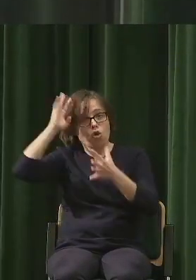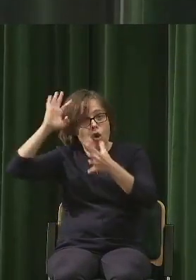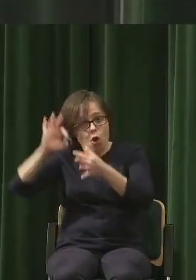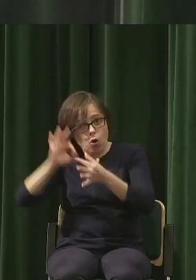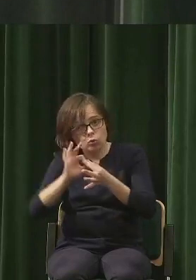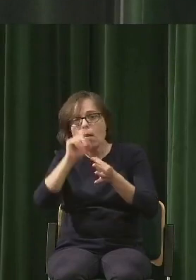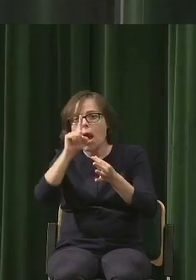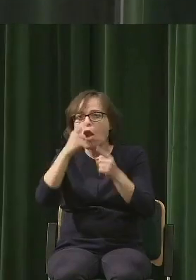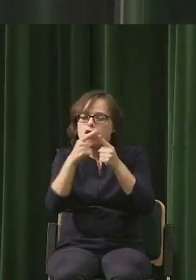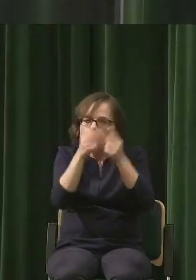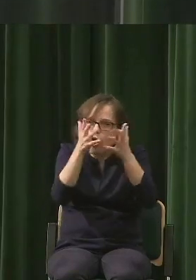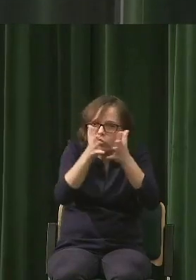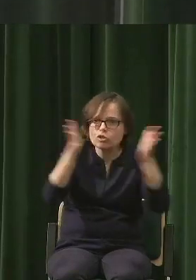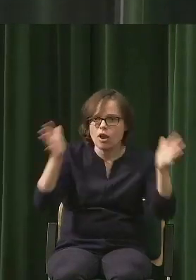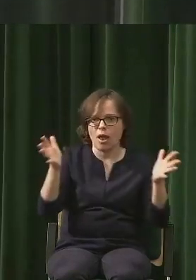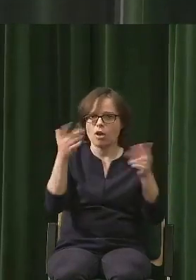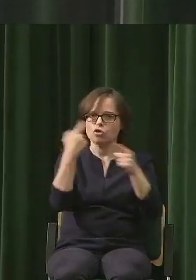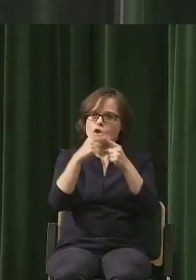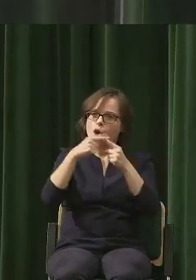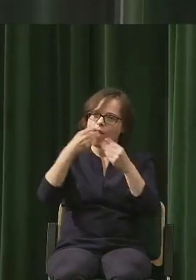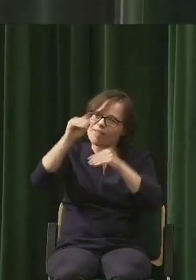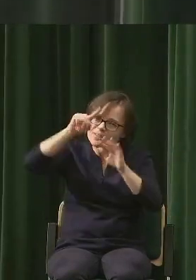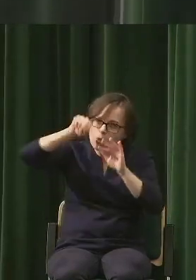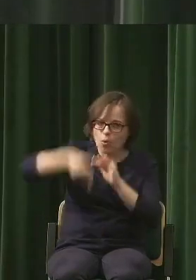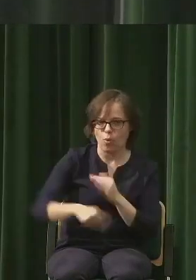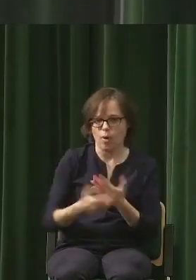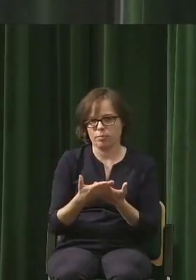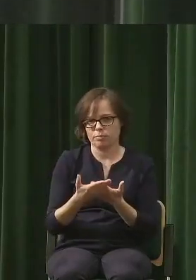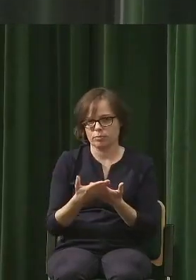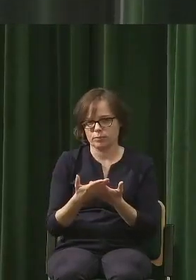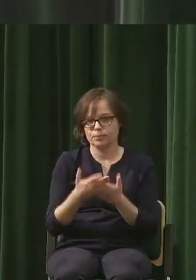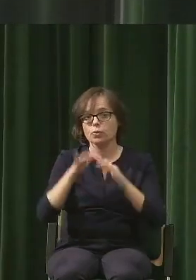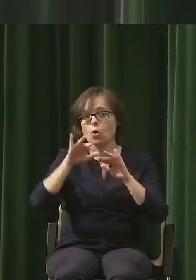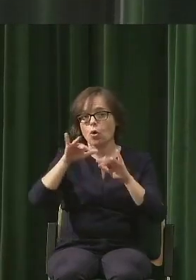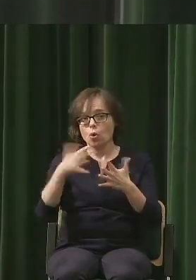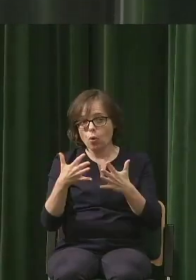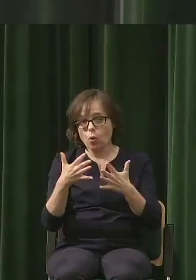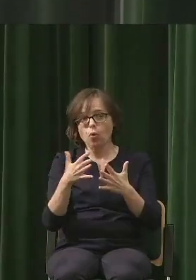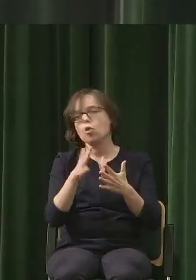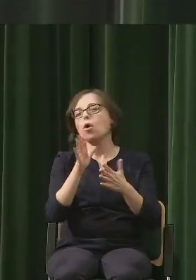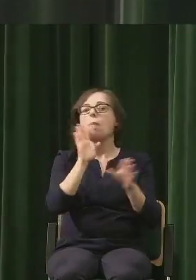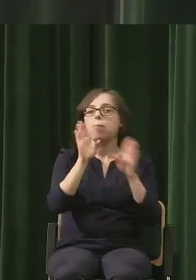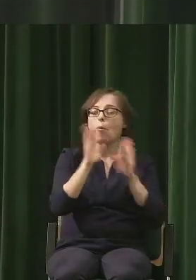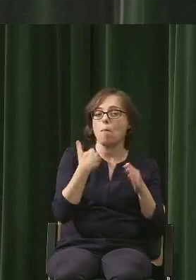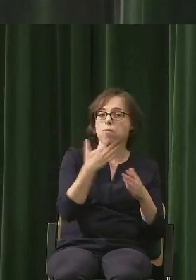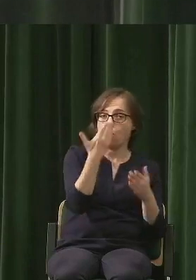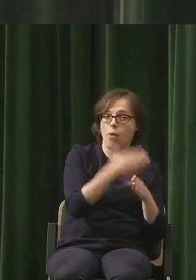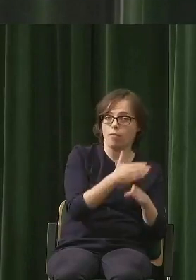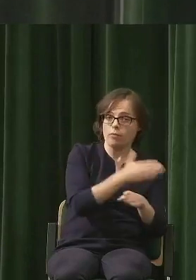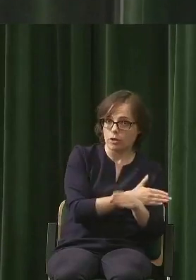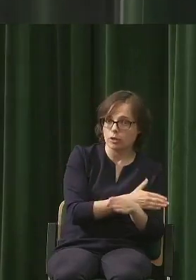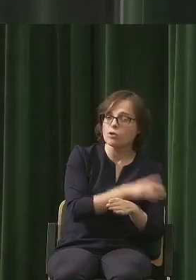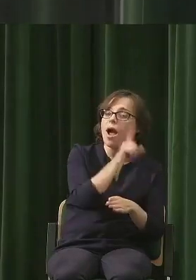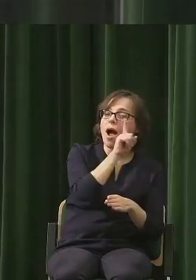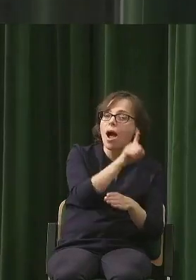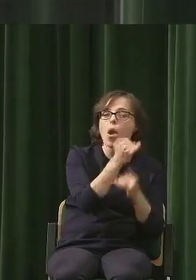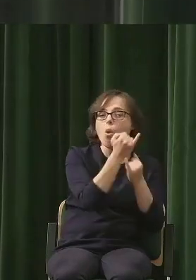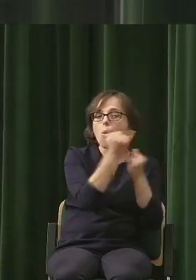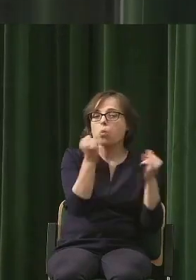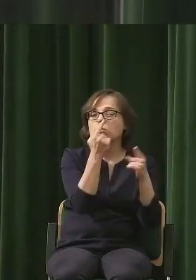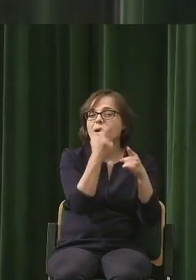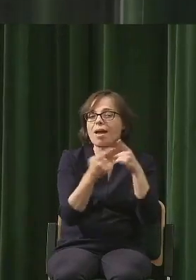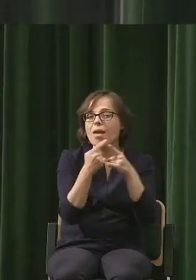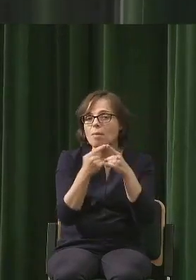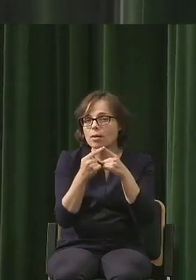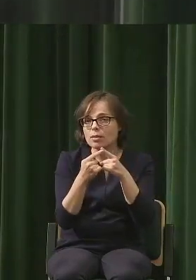wracamy do punktu wyjścia, ale różne elementy jakościowe na pewno powinny odejść, nie wiem,